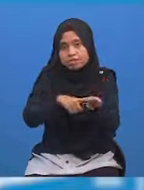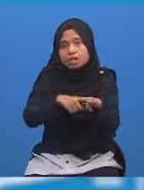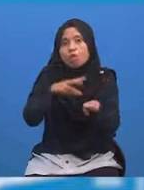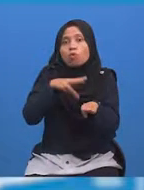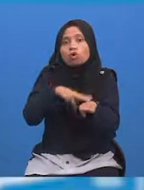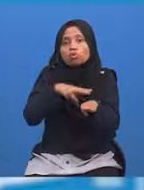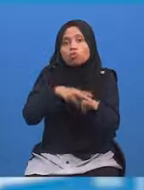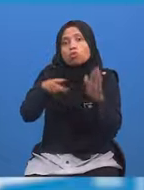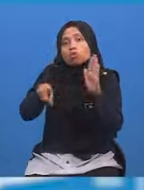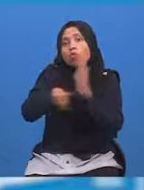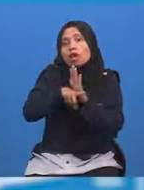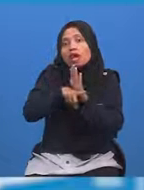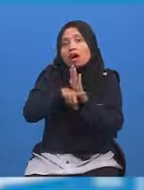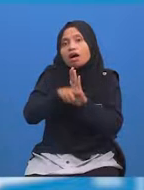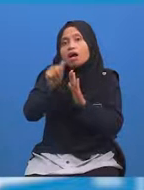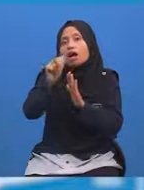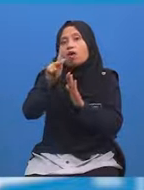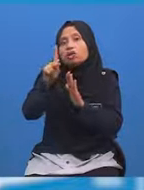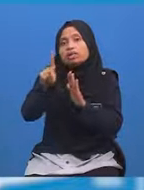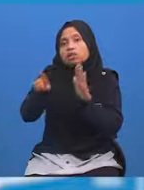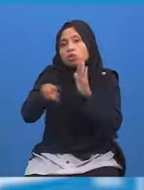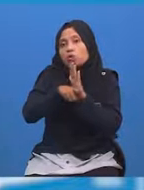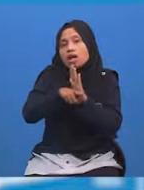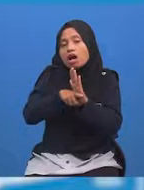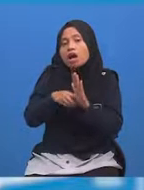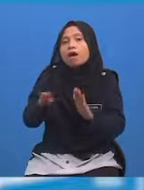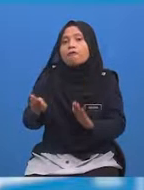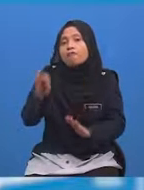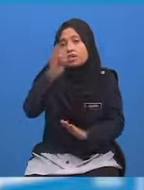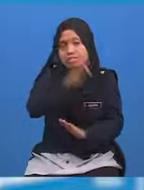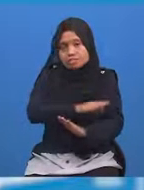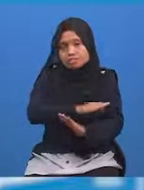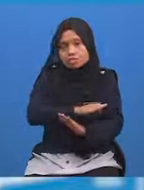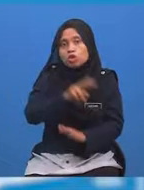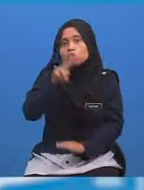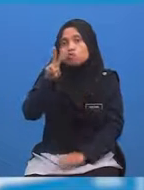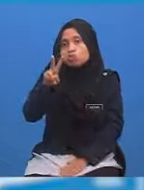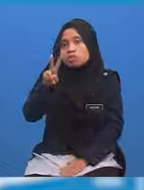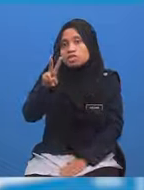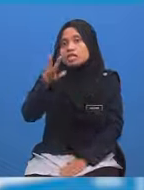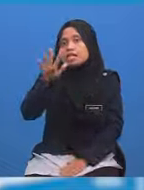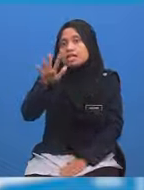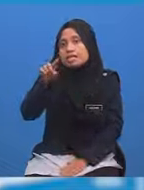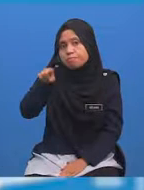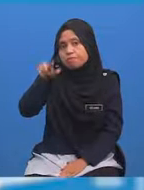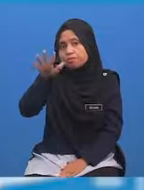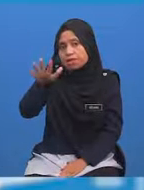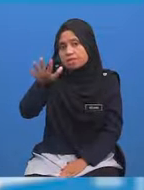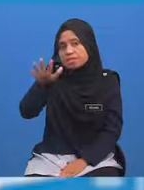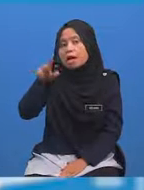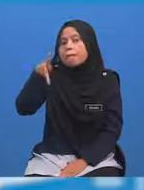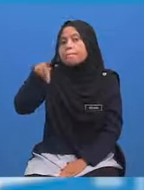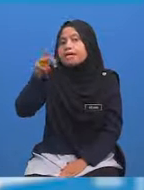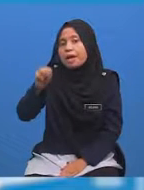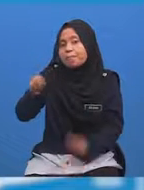Tolak waktu di Bukit Fraser Iaitu 2.15 petang